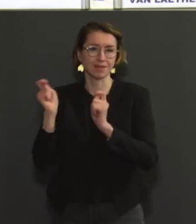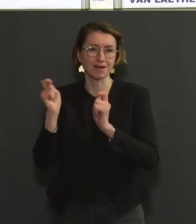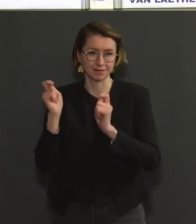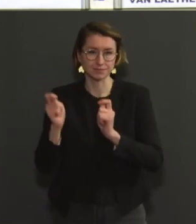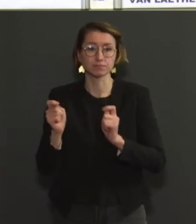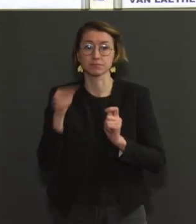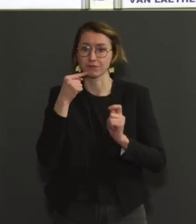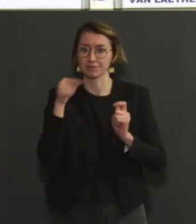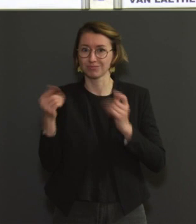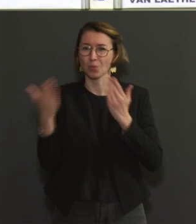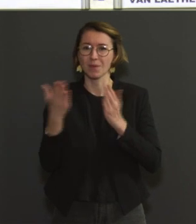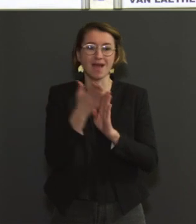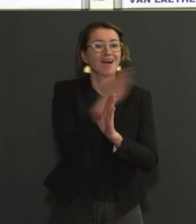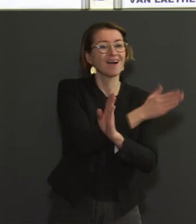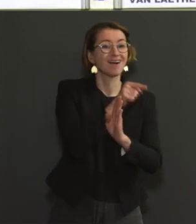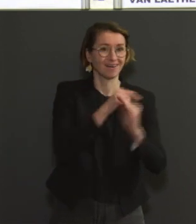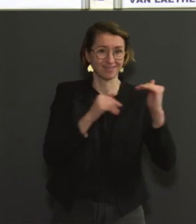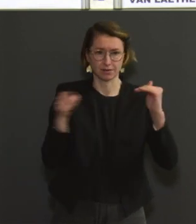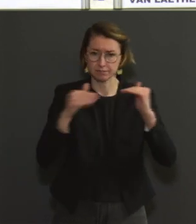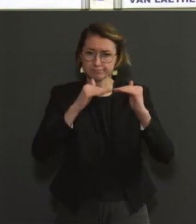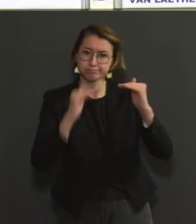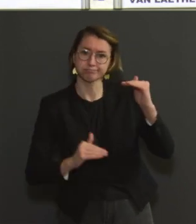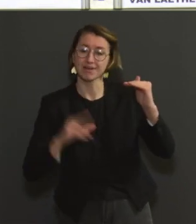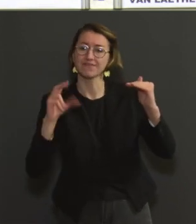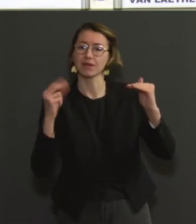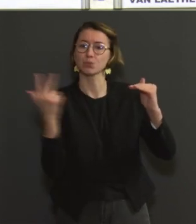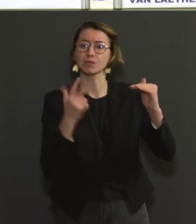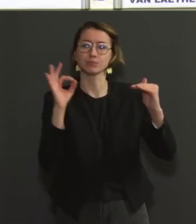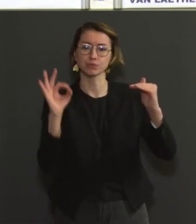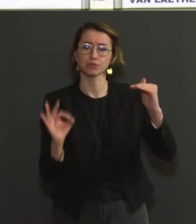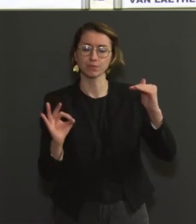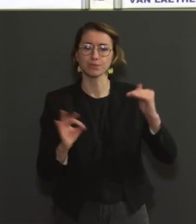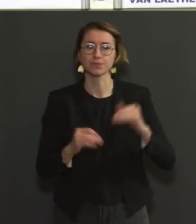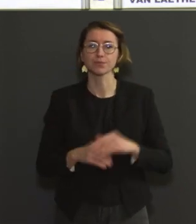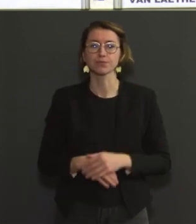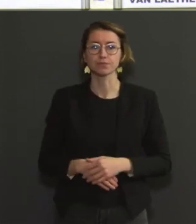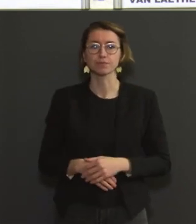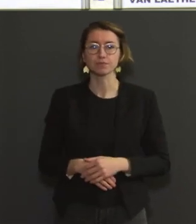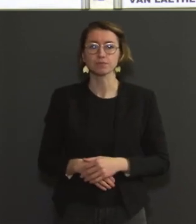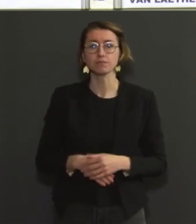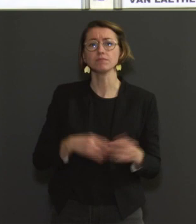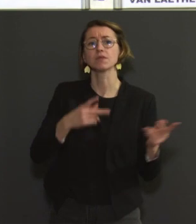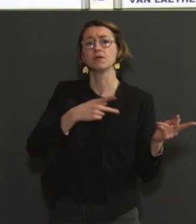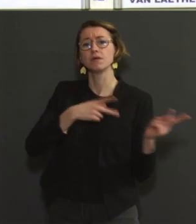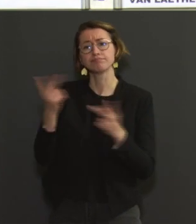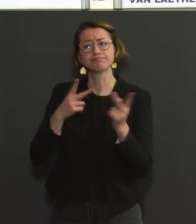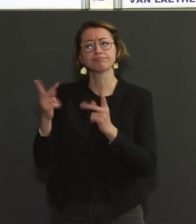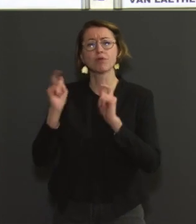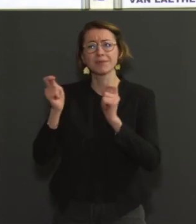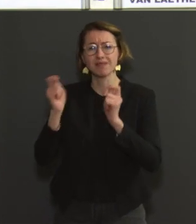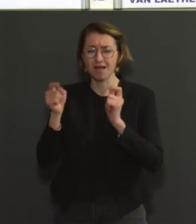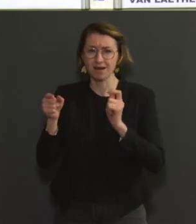28%, et ça signifie qu'il y une diminution de moitié des hospitalisations actuellement tous les 15 jours.